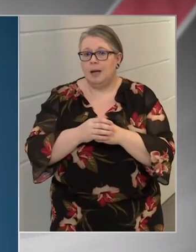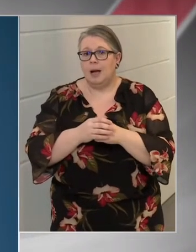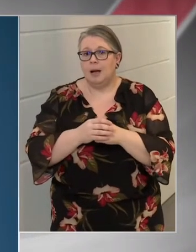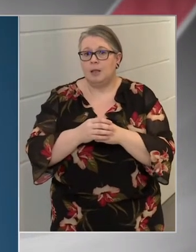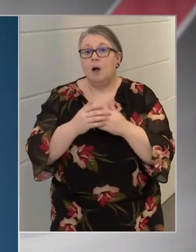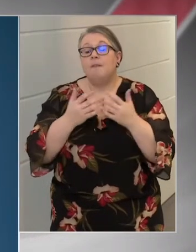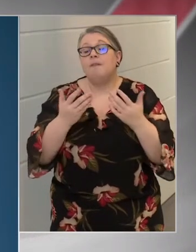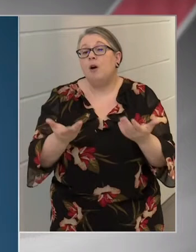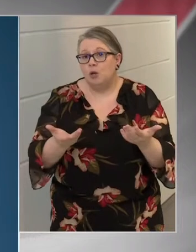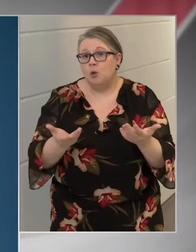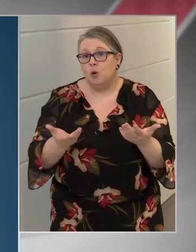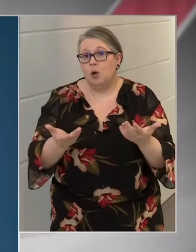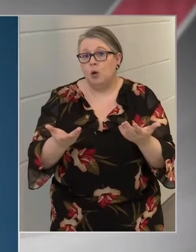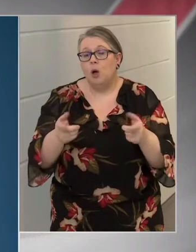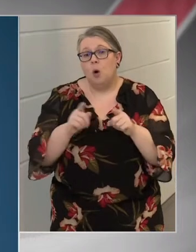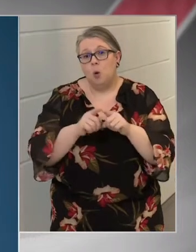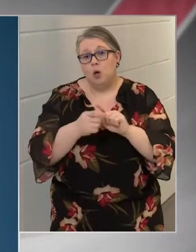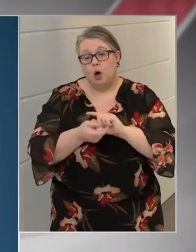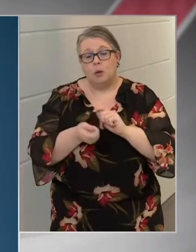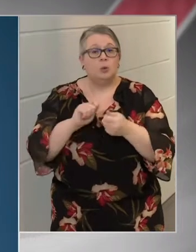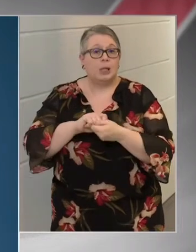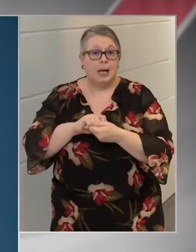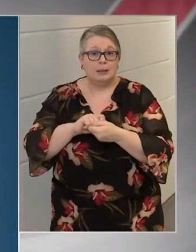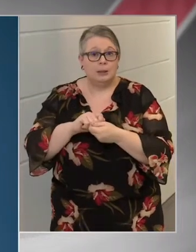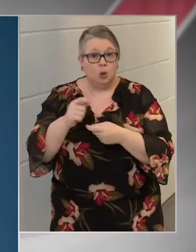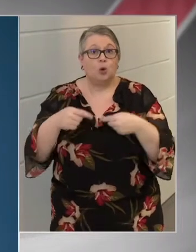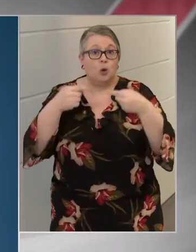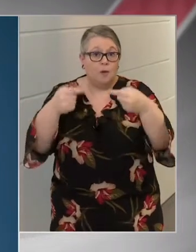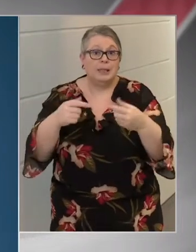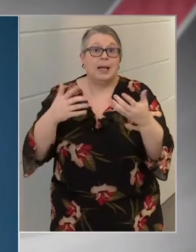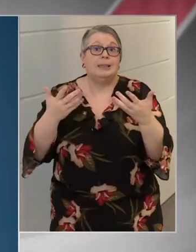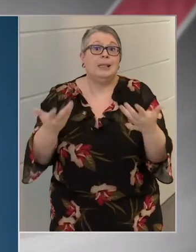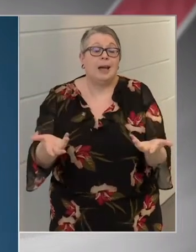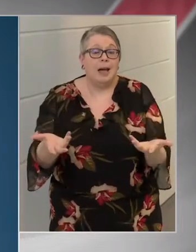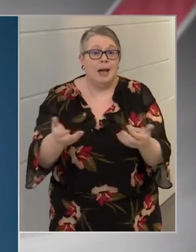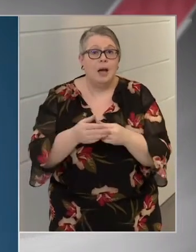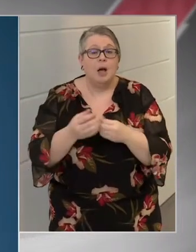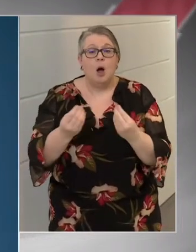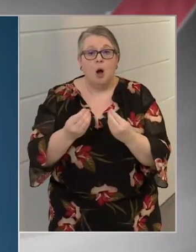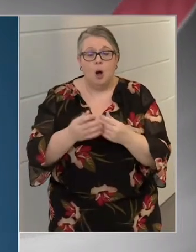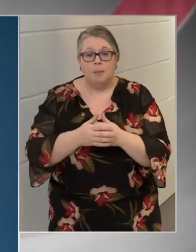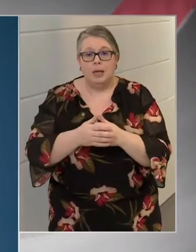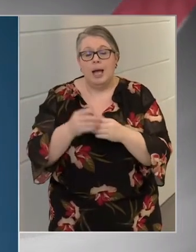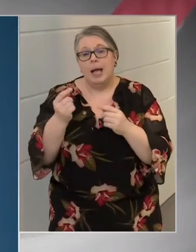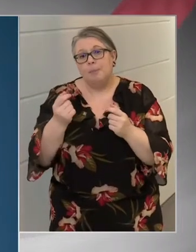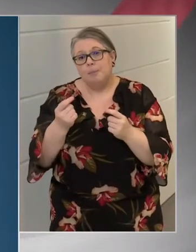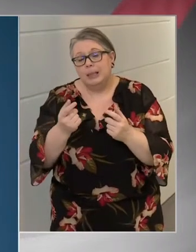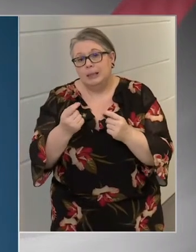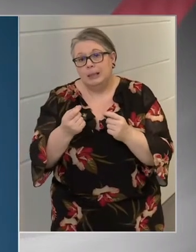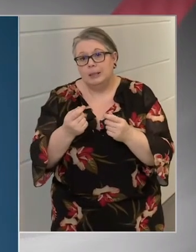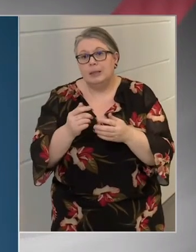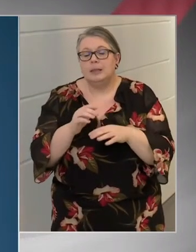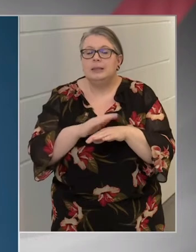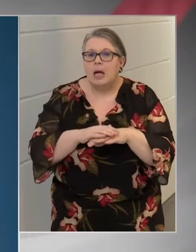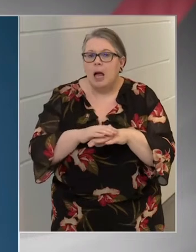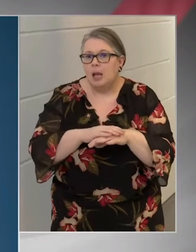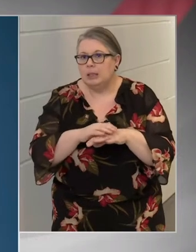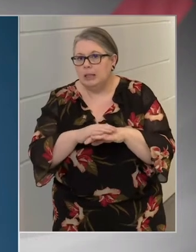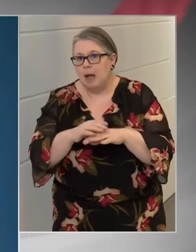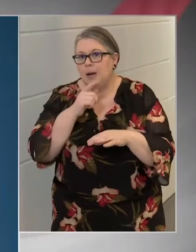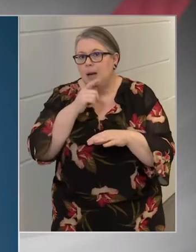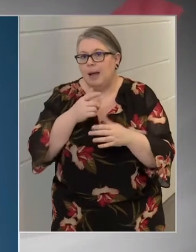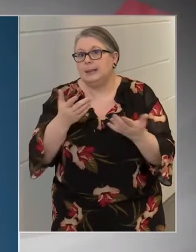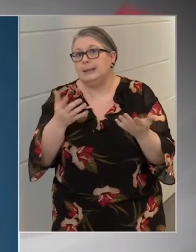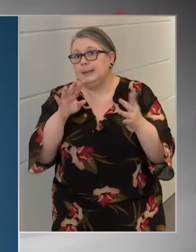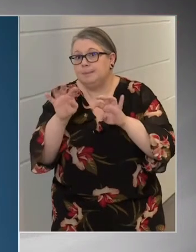hogy vajon egy olyan mutáció következik-e be, amely egy kicsit megszelidíti a vírust,